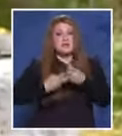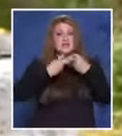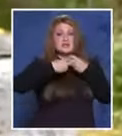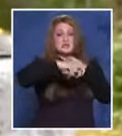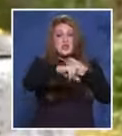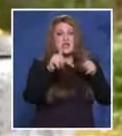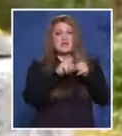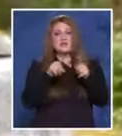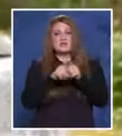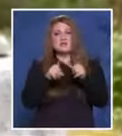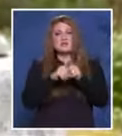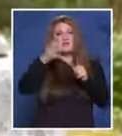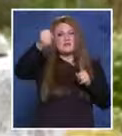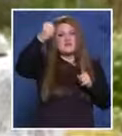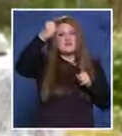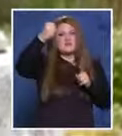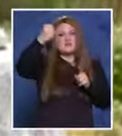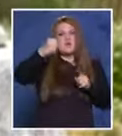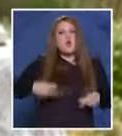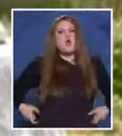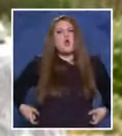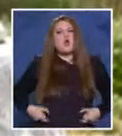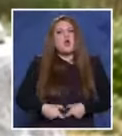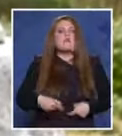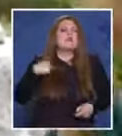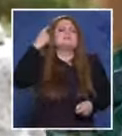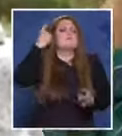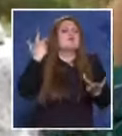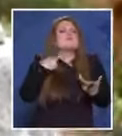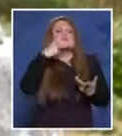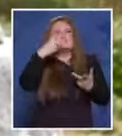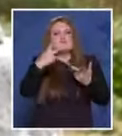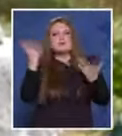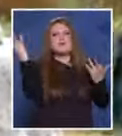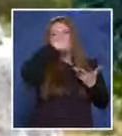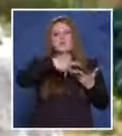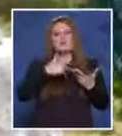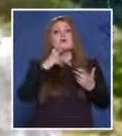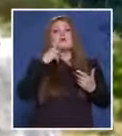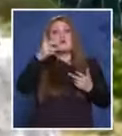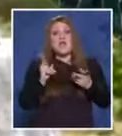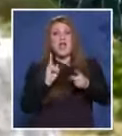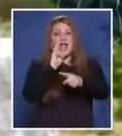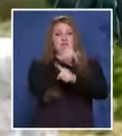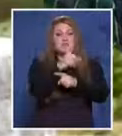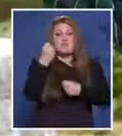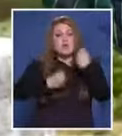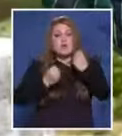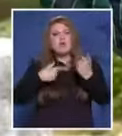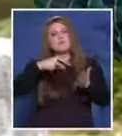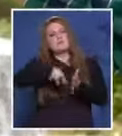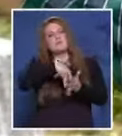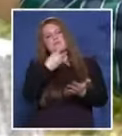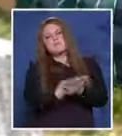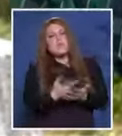единият мятка. Тук е нещо. Той мяткал колана. Аз не знам. Виждам и ги качват са в колата. Аз до къщата припадам.